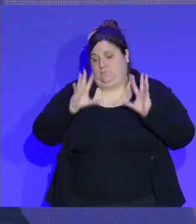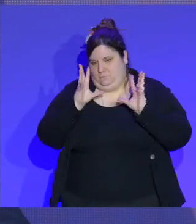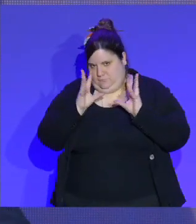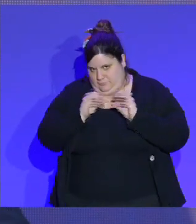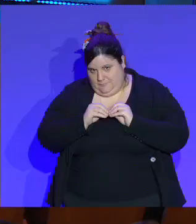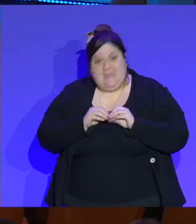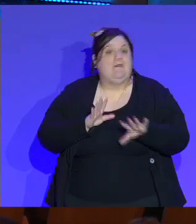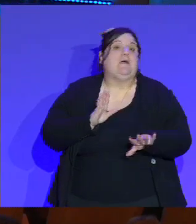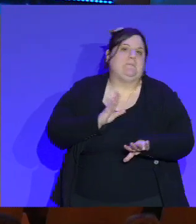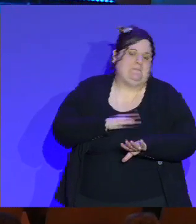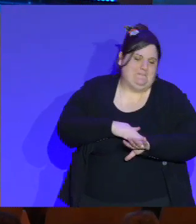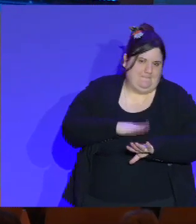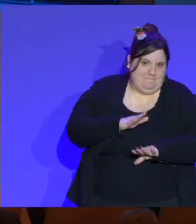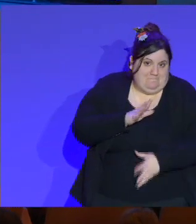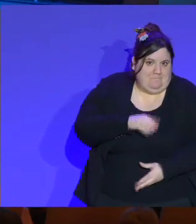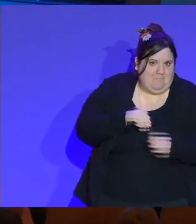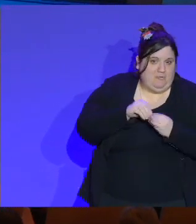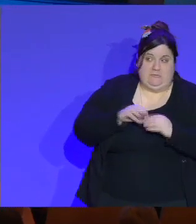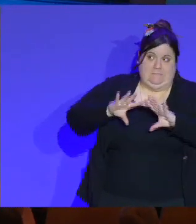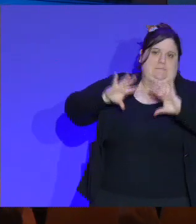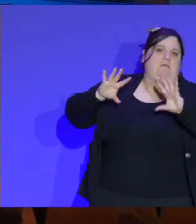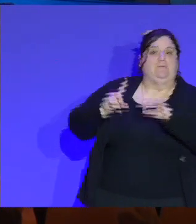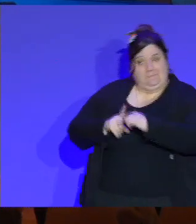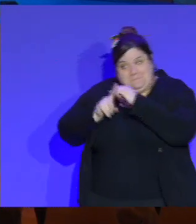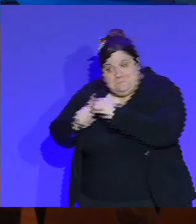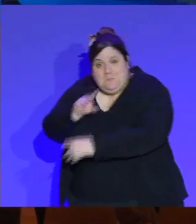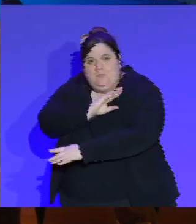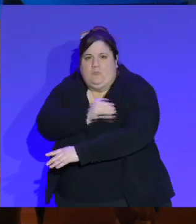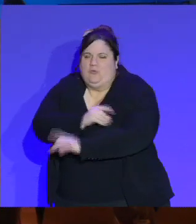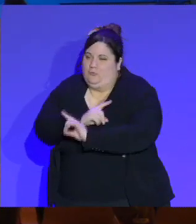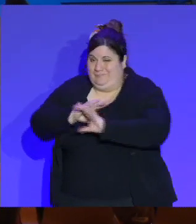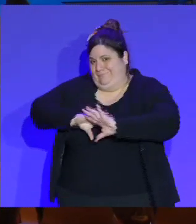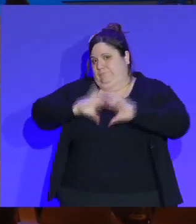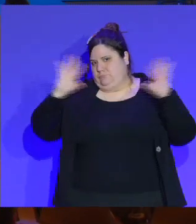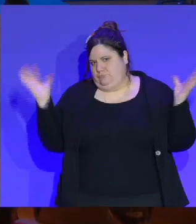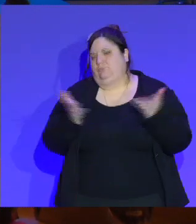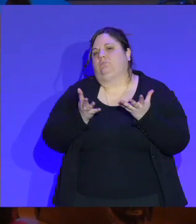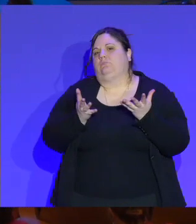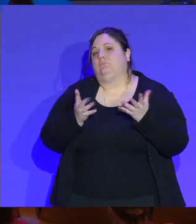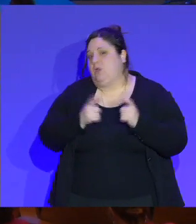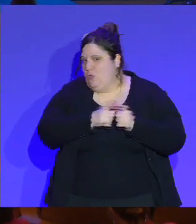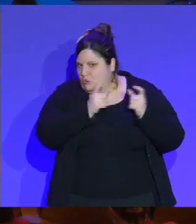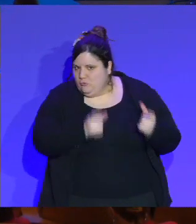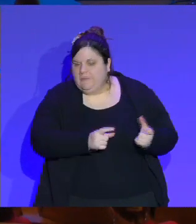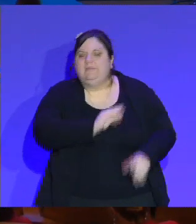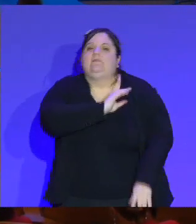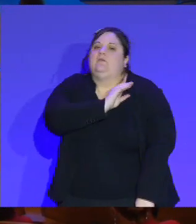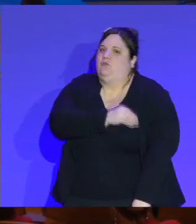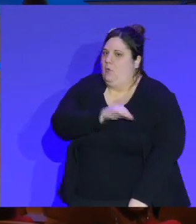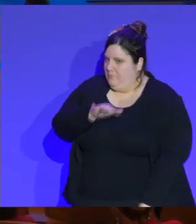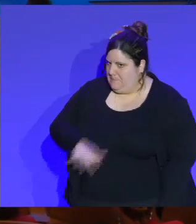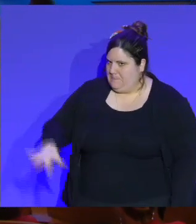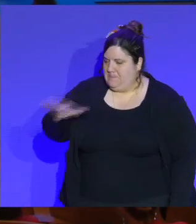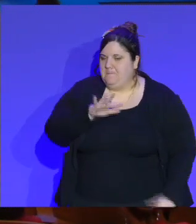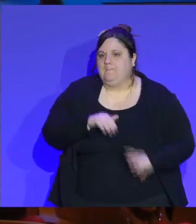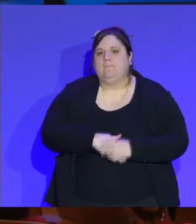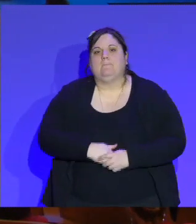vous me permettez, sur la question des entreprises et du sport. Moi, je veux absolument que chaque adulte ait accès à